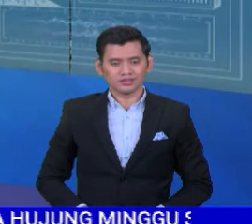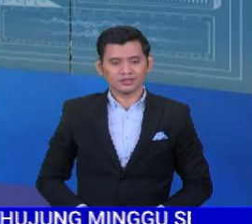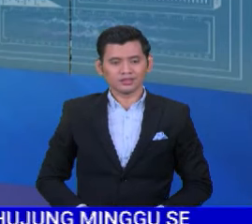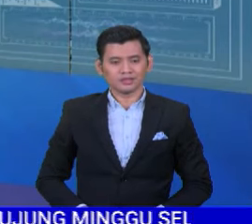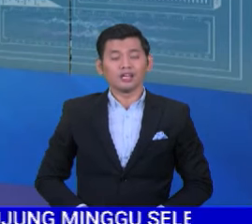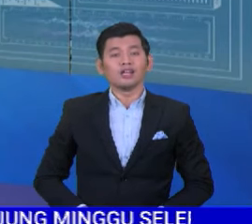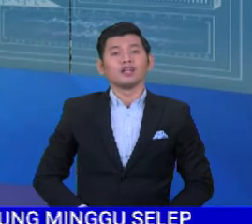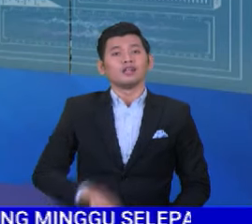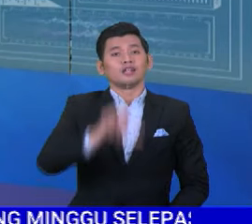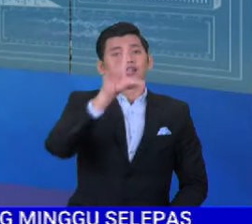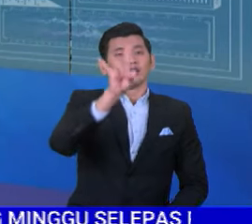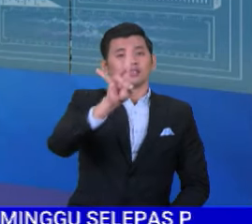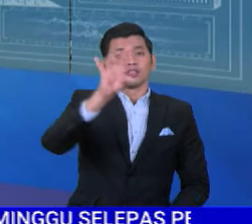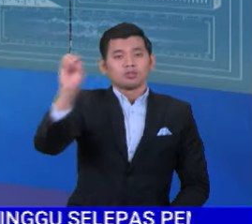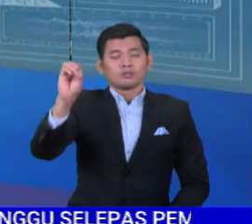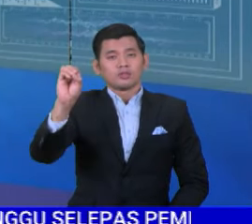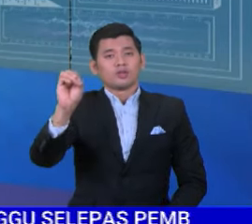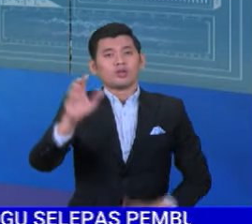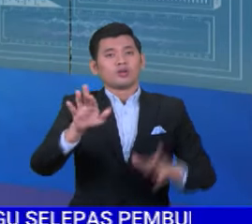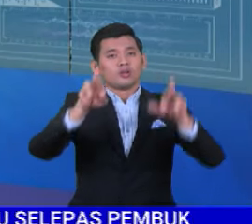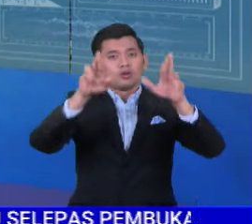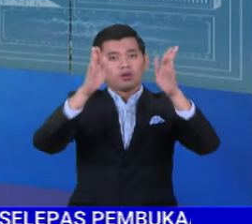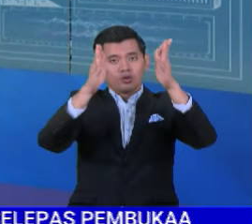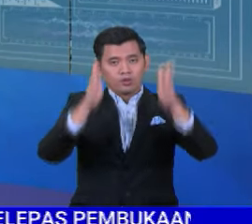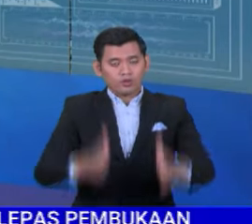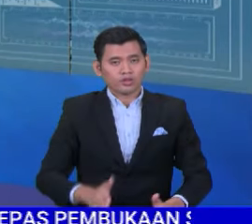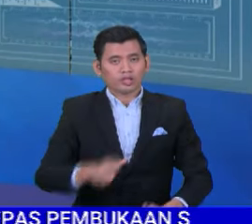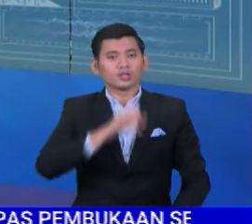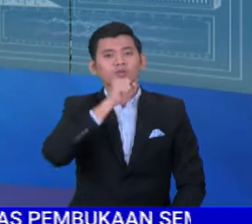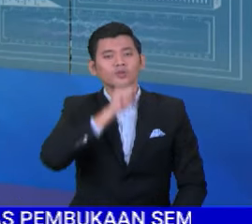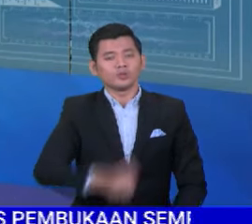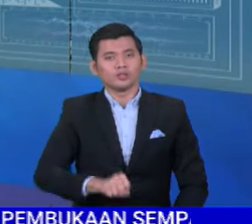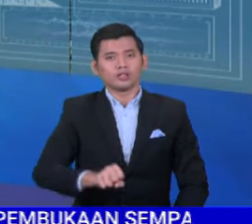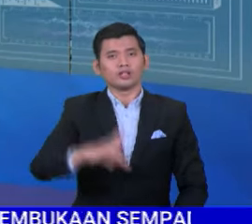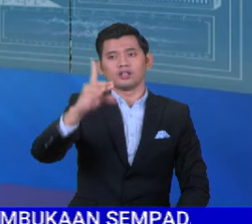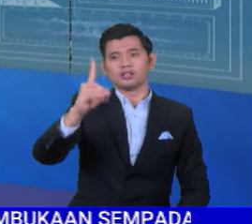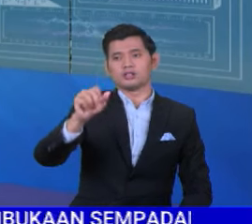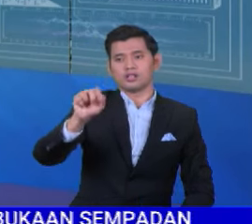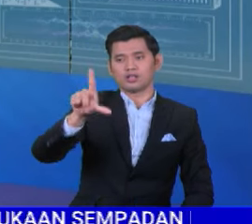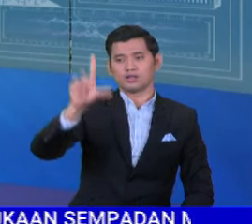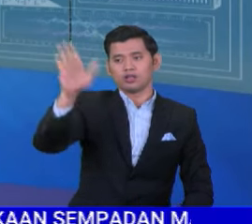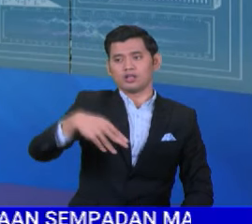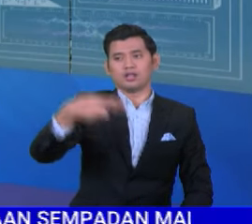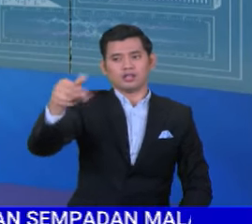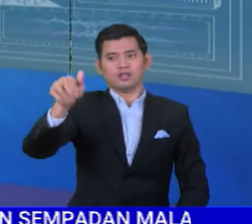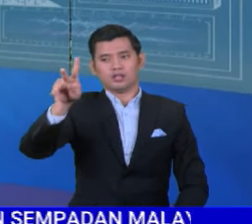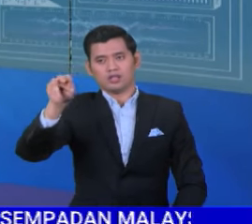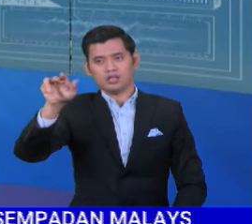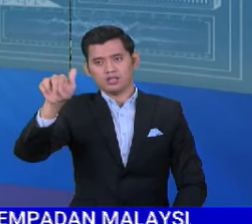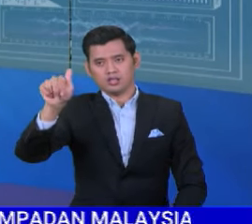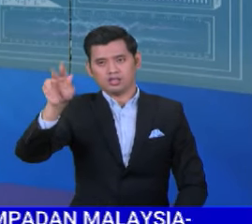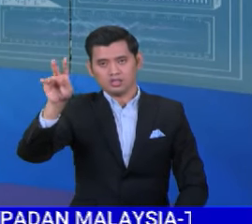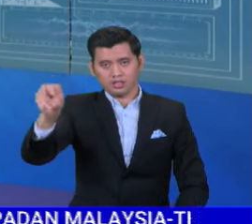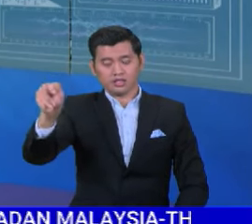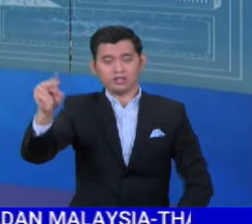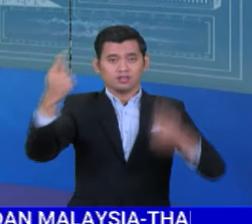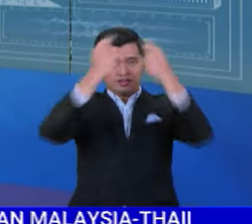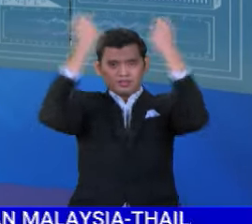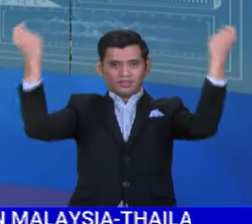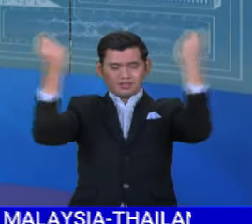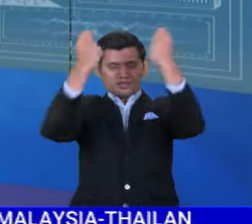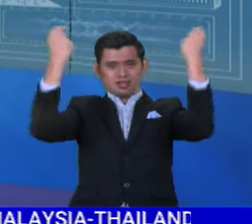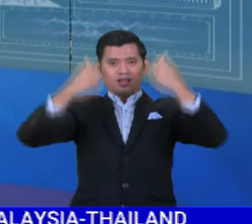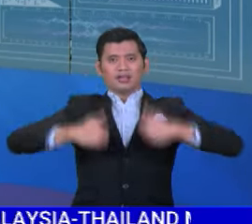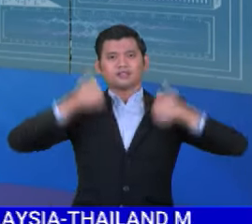70 penghuni warga emas pusat jagaan Darul Hanan diraihkan dalam Majlis Silaturahim Aidilfitri Anjuran